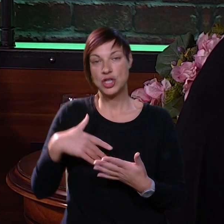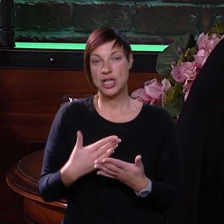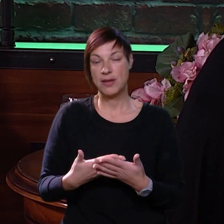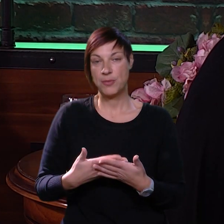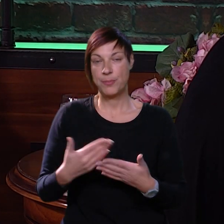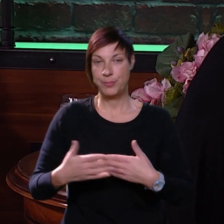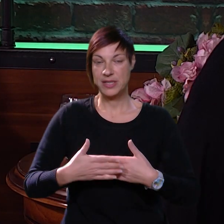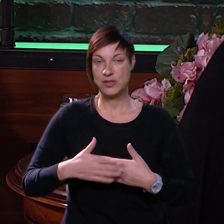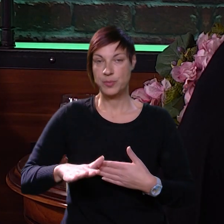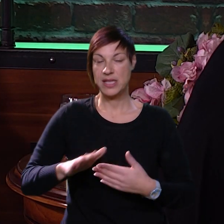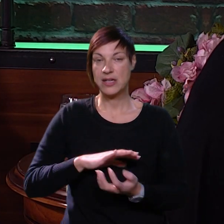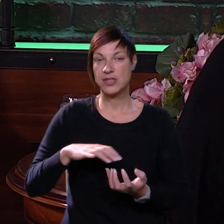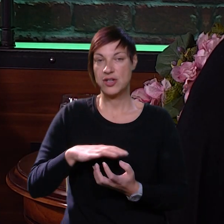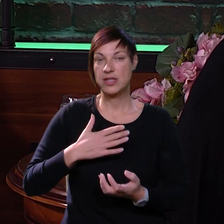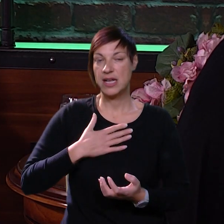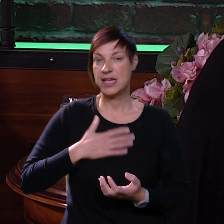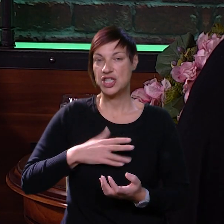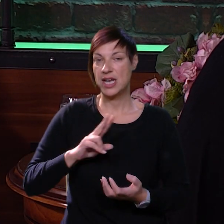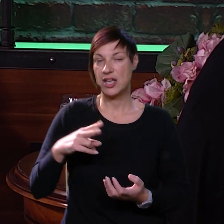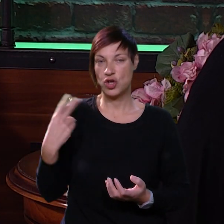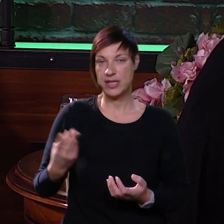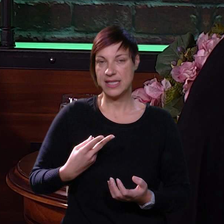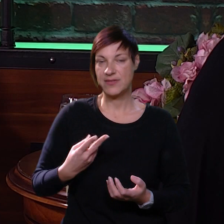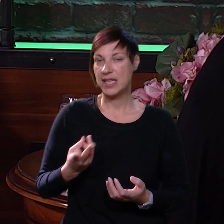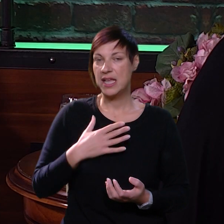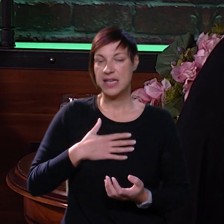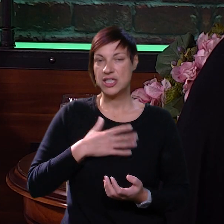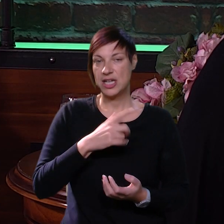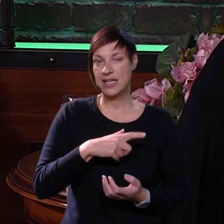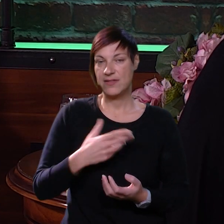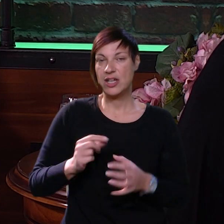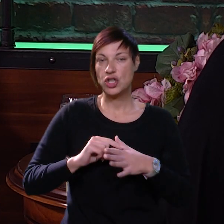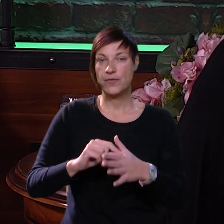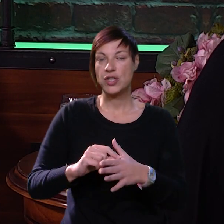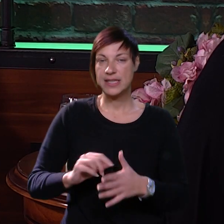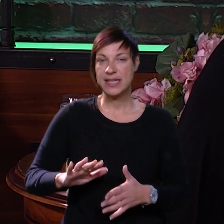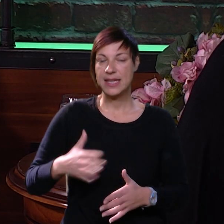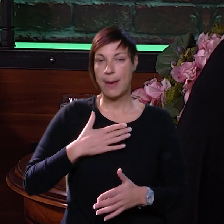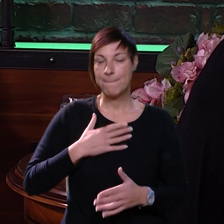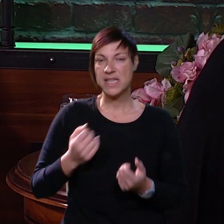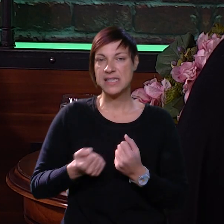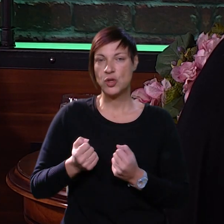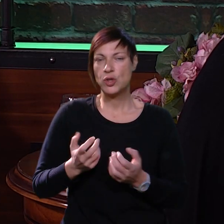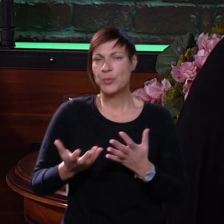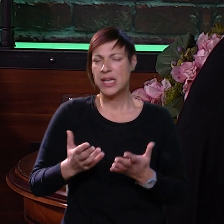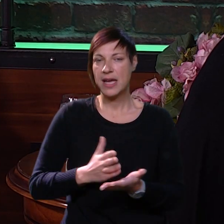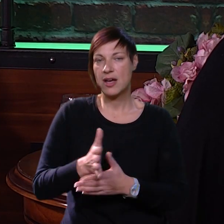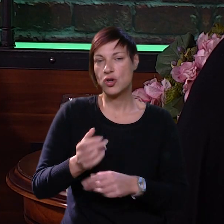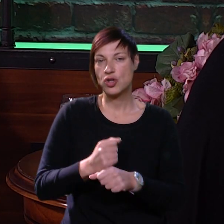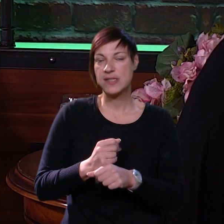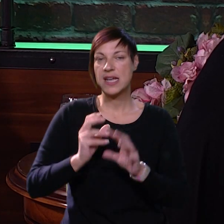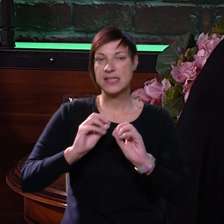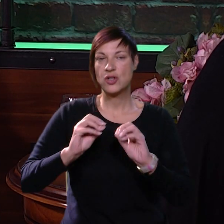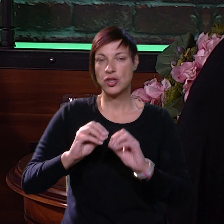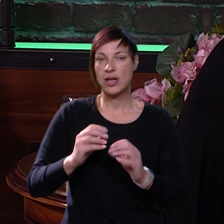možemo na takav način, dakle, ako se roditelj ne želi odazvati, odnosno, ako roditelj ne želi individualno dovediti dijete, mi se trudimo da nekako